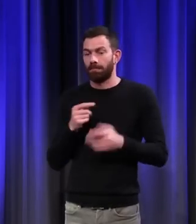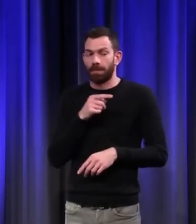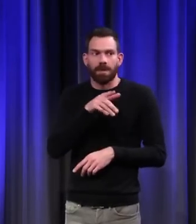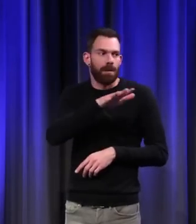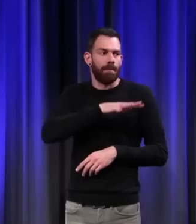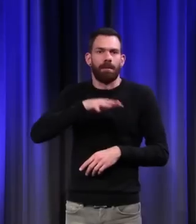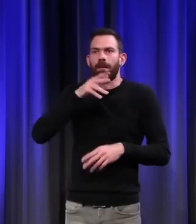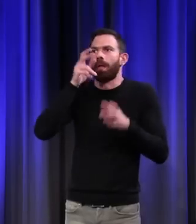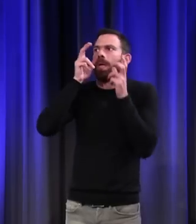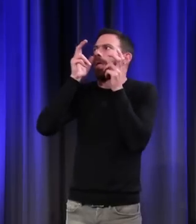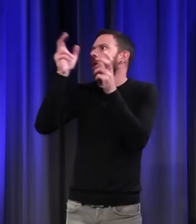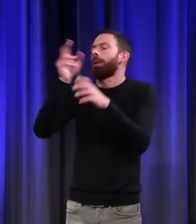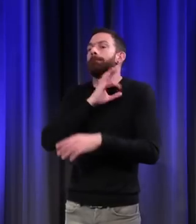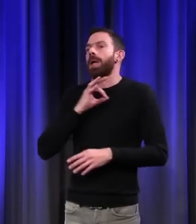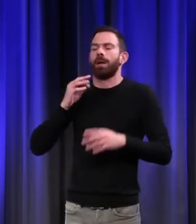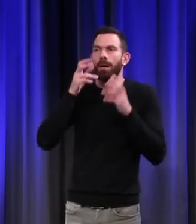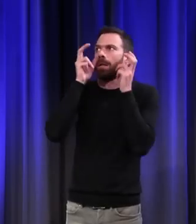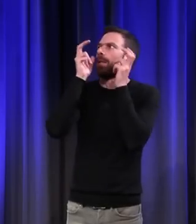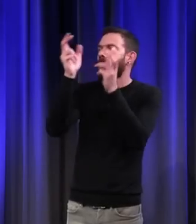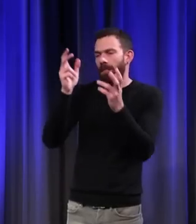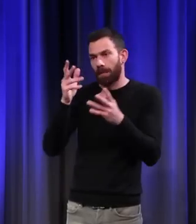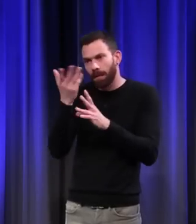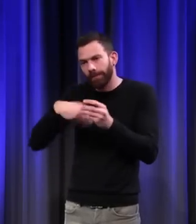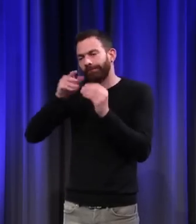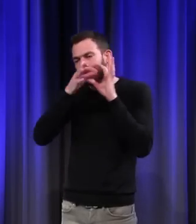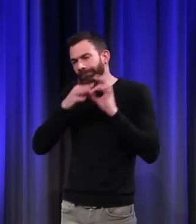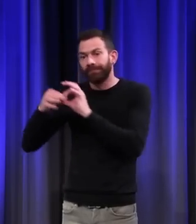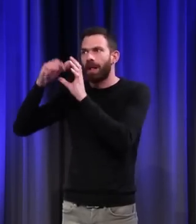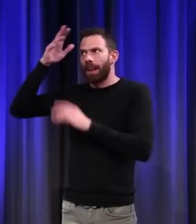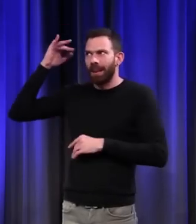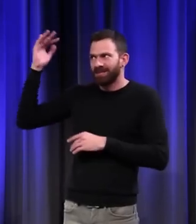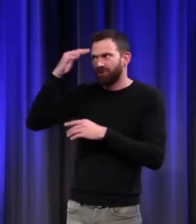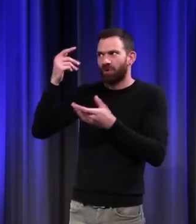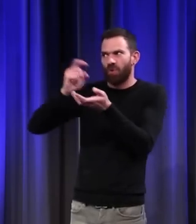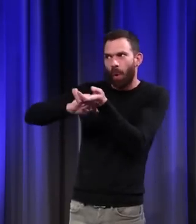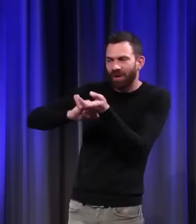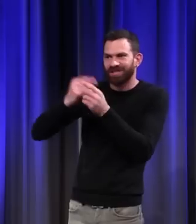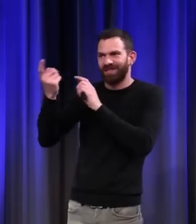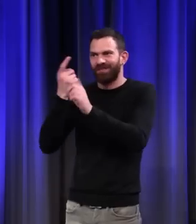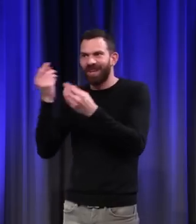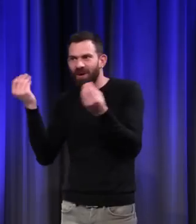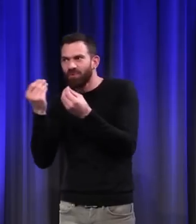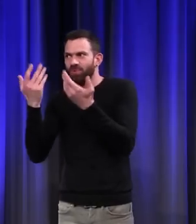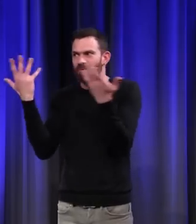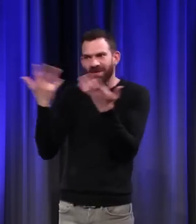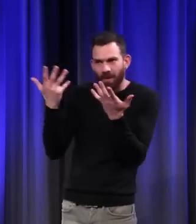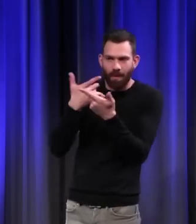perles, avec toutes sortes de légendes pour savoir d'où elles viennent, ce que c'est exactement, etc.